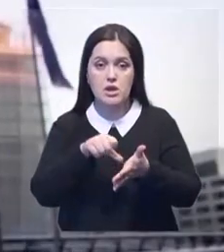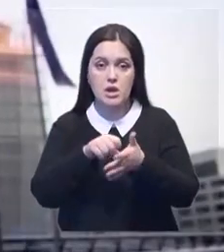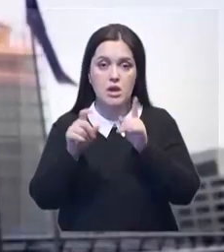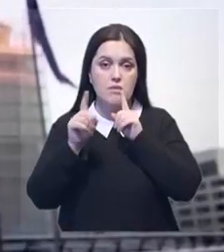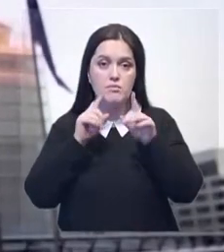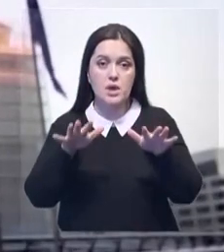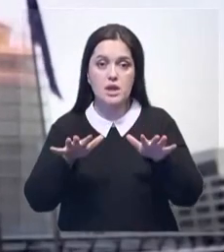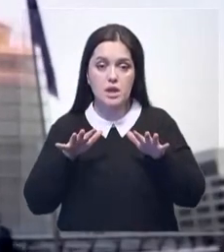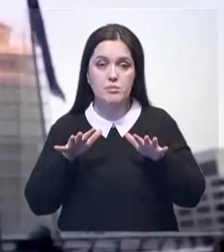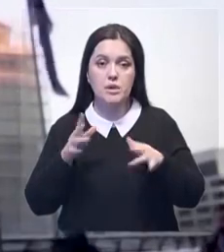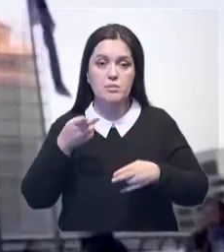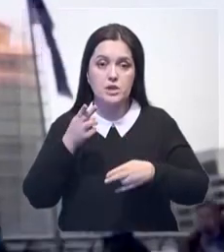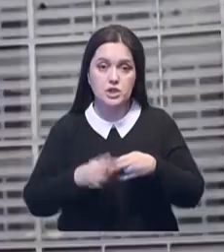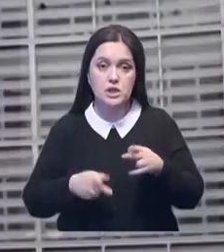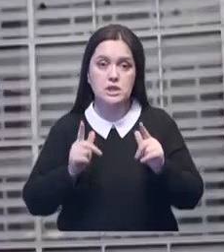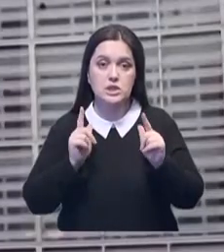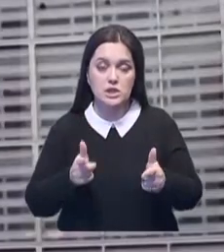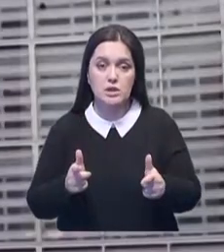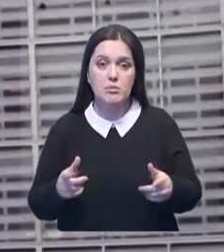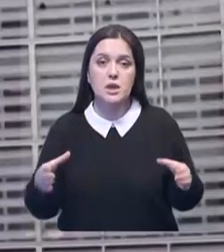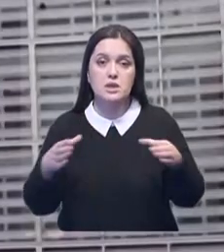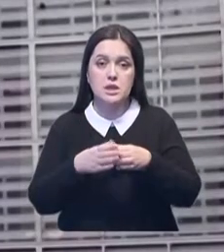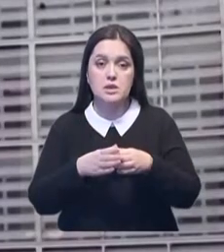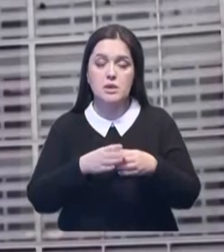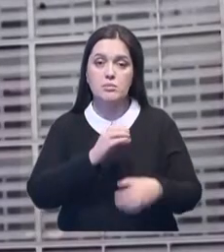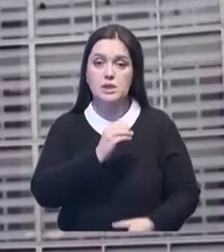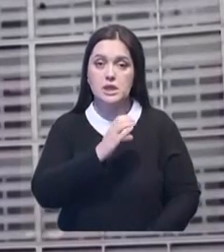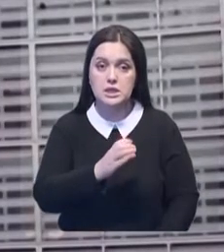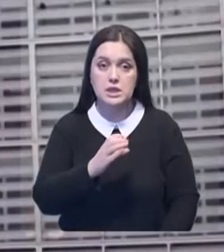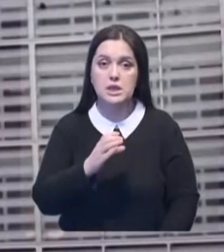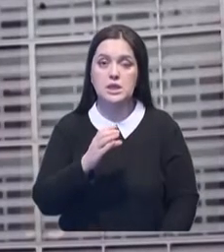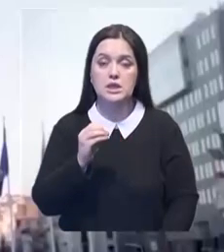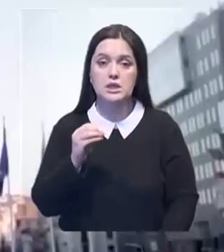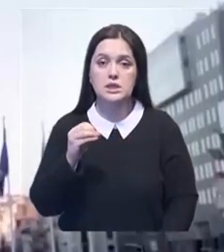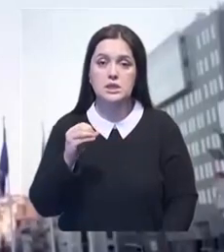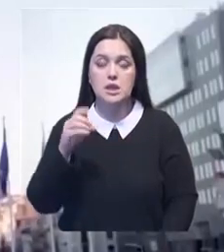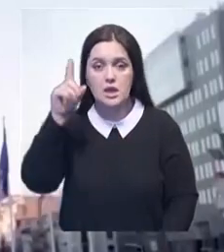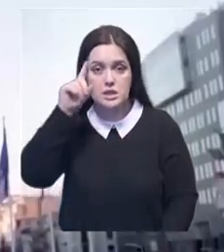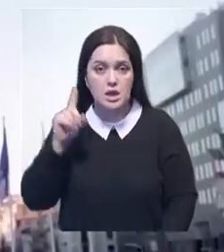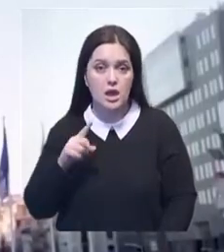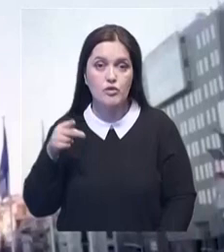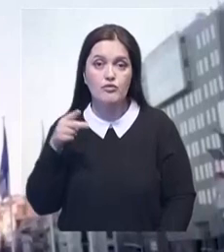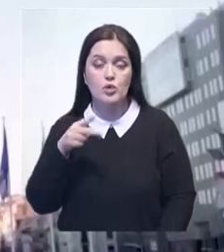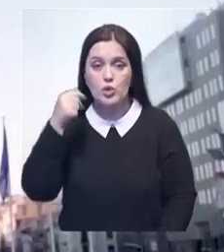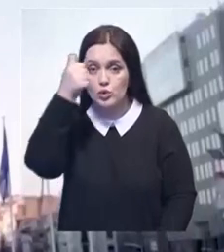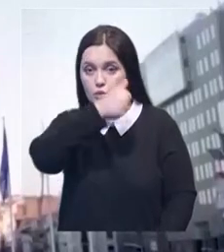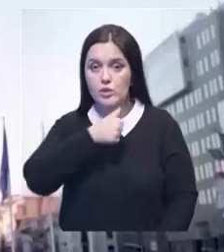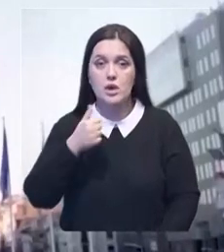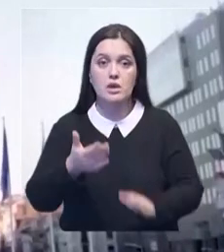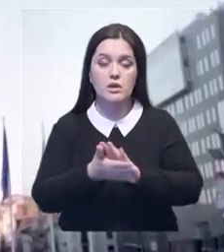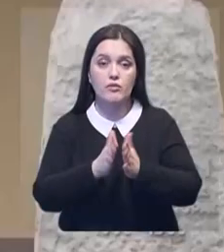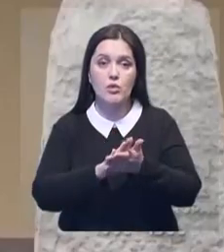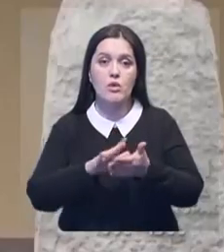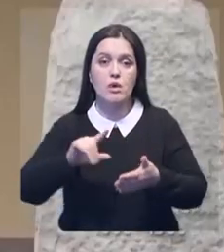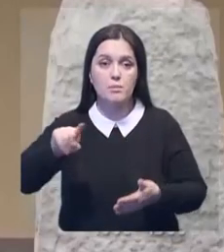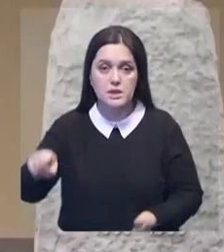членов парламента. Речь идет о прекращении соглашения об ассоциации между ЕС и Тель-Авивом от 2000 года. Согласно